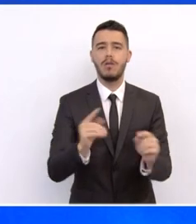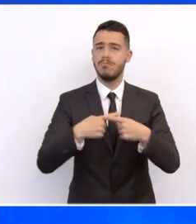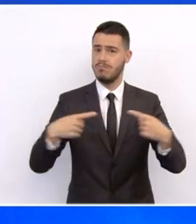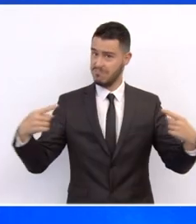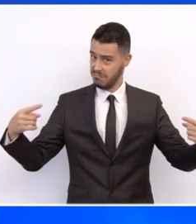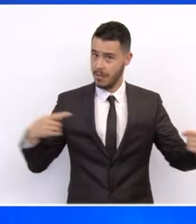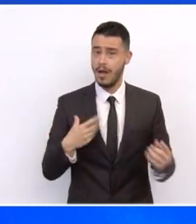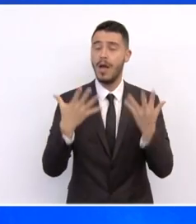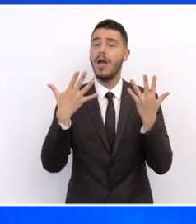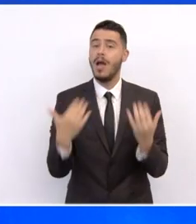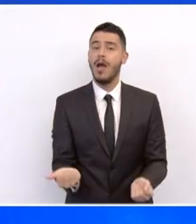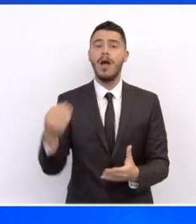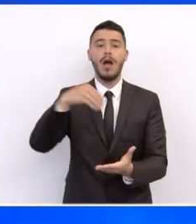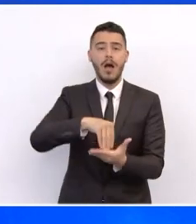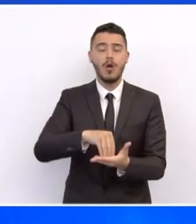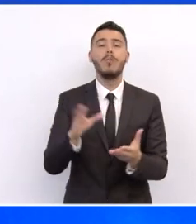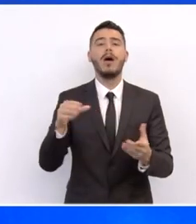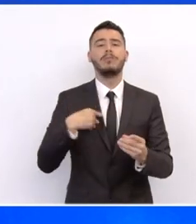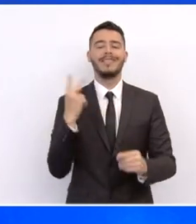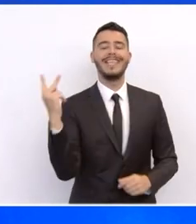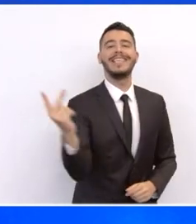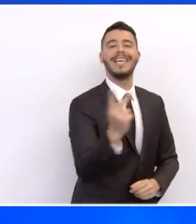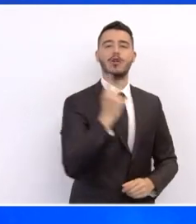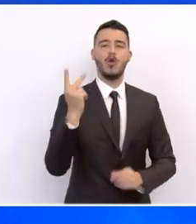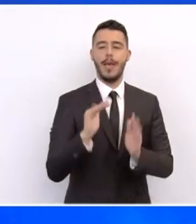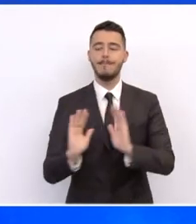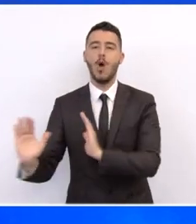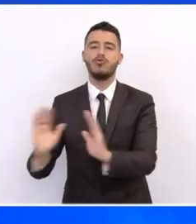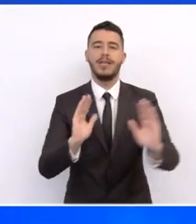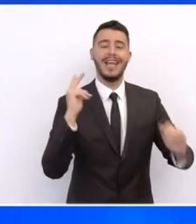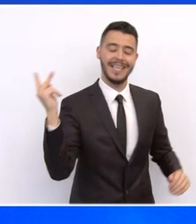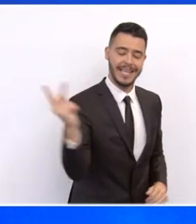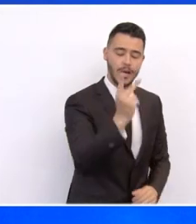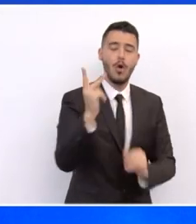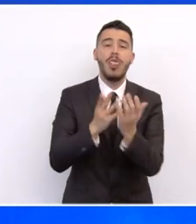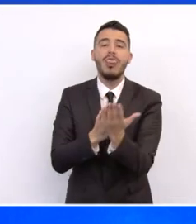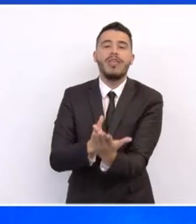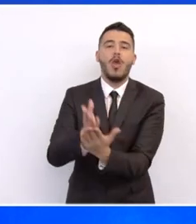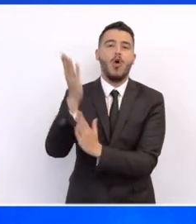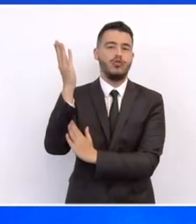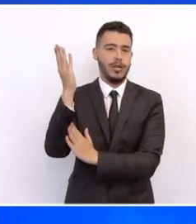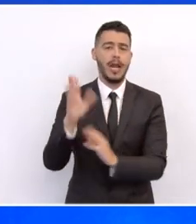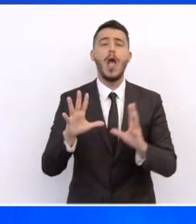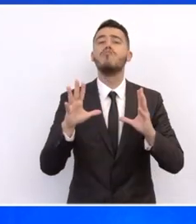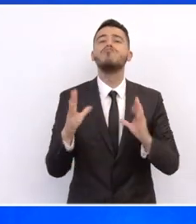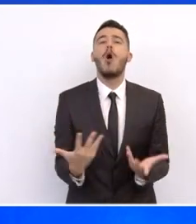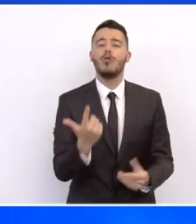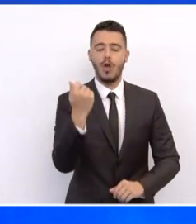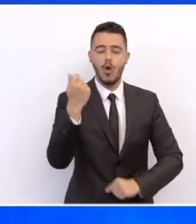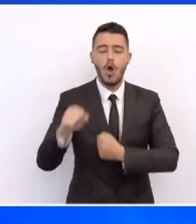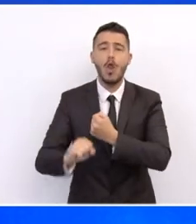ενδυναμώνουν την κοινωνική δικαιοσύνη και το δίκτυο κοινωνικής προστασίας μέσω προγραμμάτων ενίσχυσης οικονομικής και